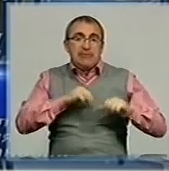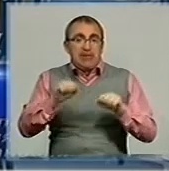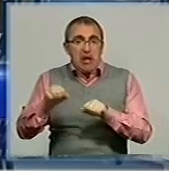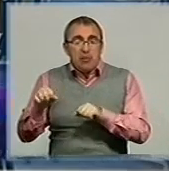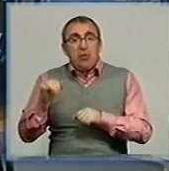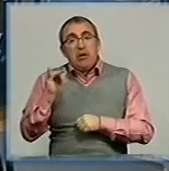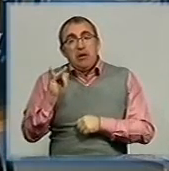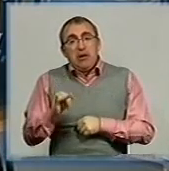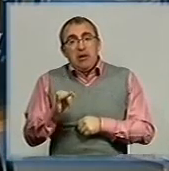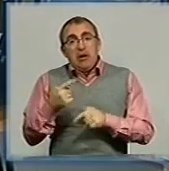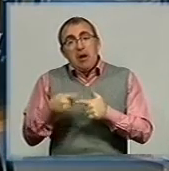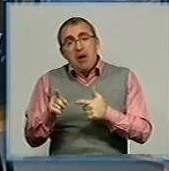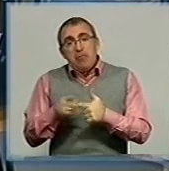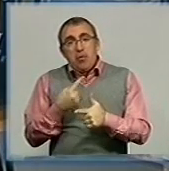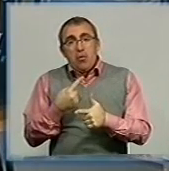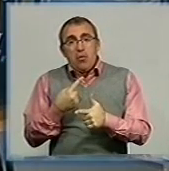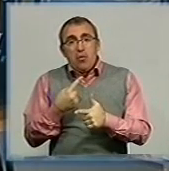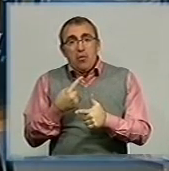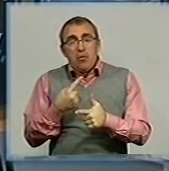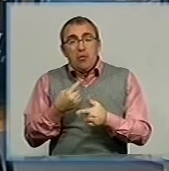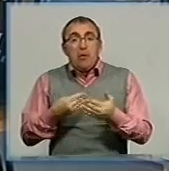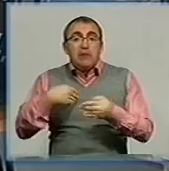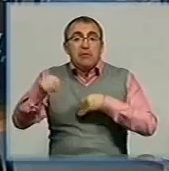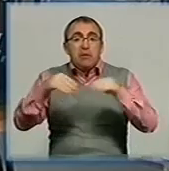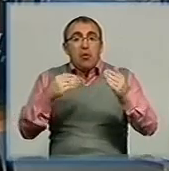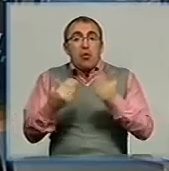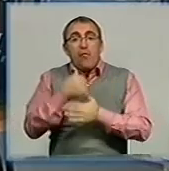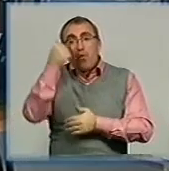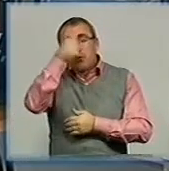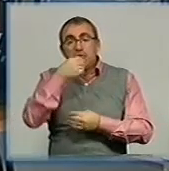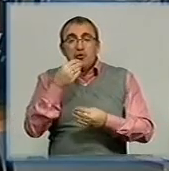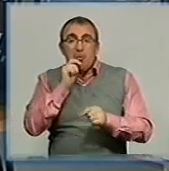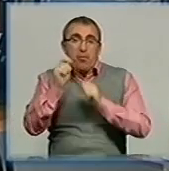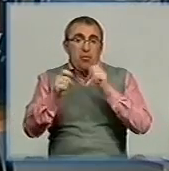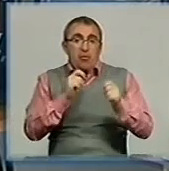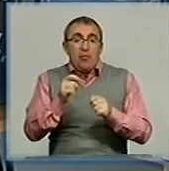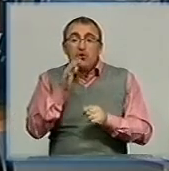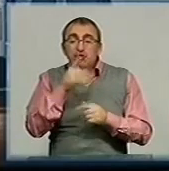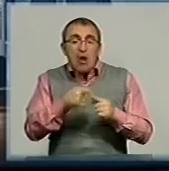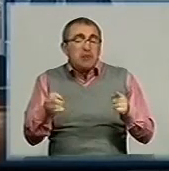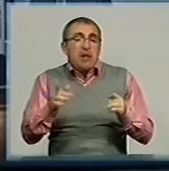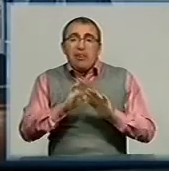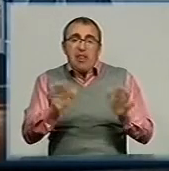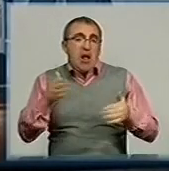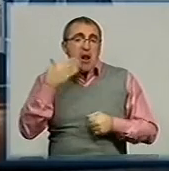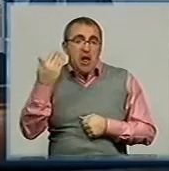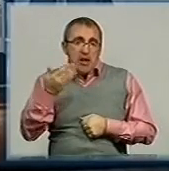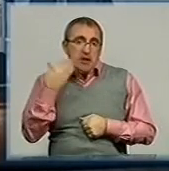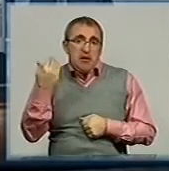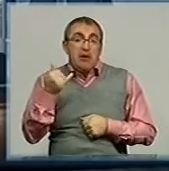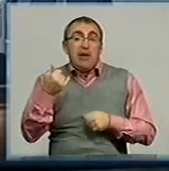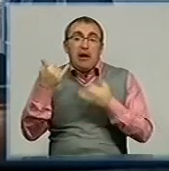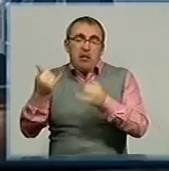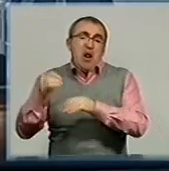або, скажімо так, закуповувати новорічні подарунки. Час нелегкий, в тому числі і для